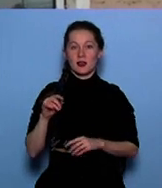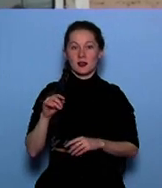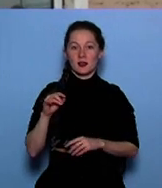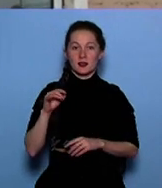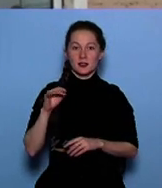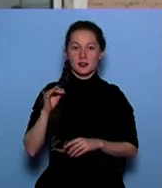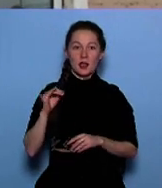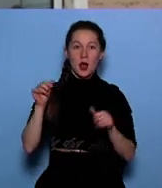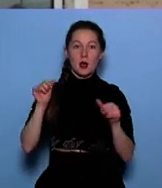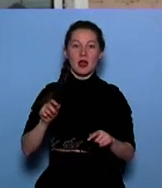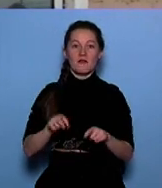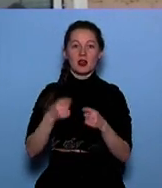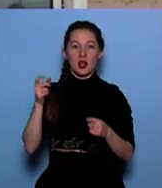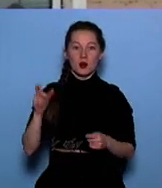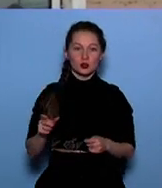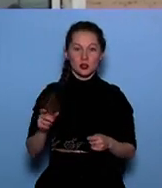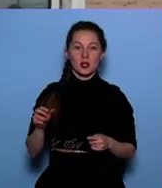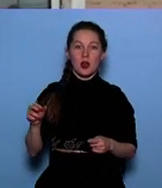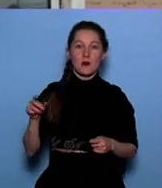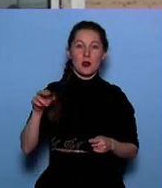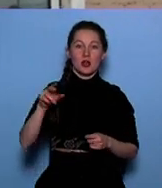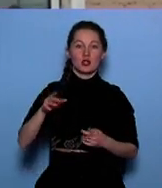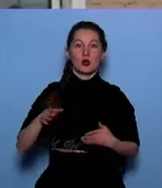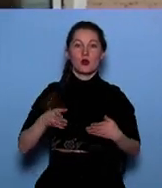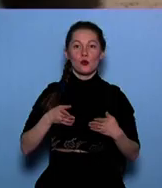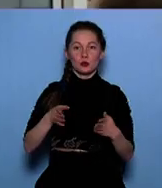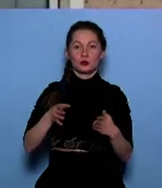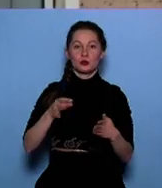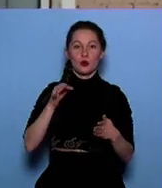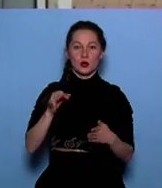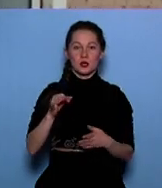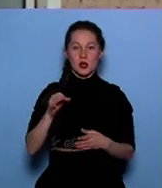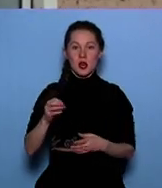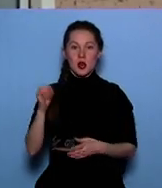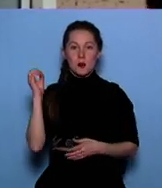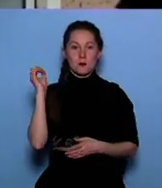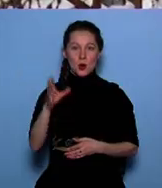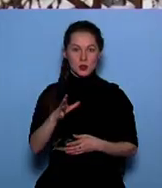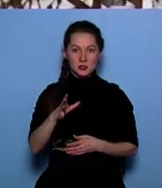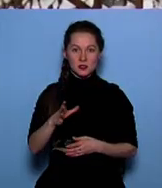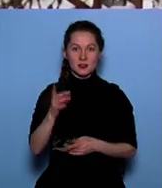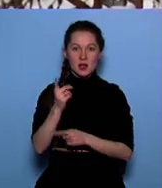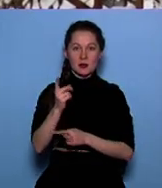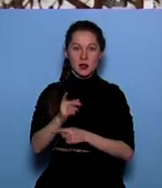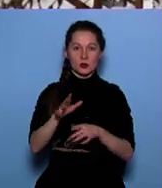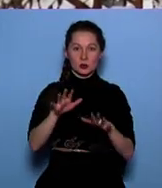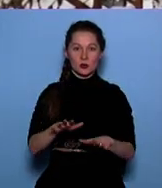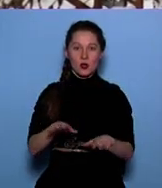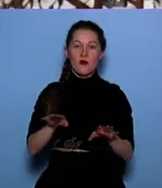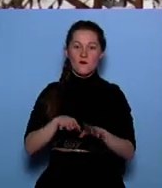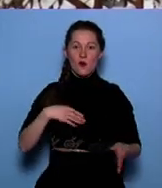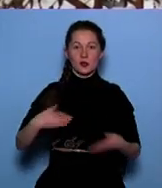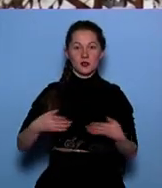Правонарушитель, значит, перешел улицу и произвел бросок в сторону запретной зоны. Вот так, по дороге на работу,